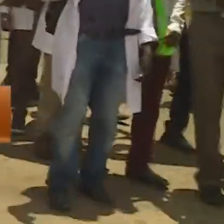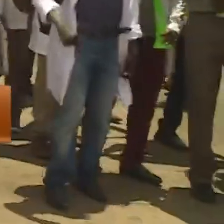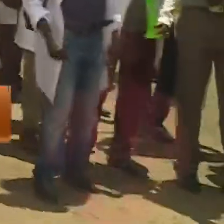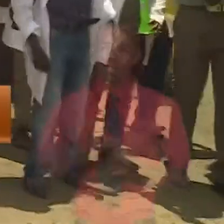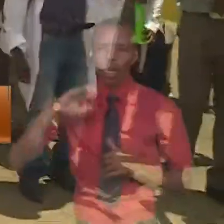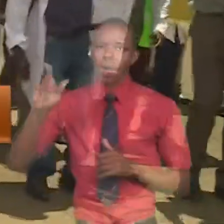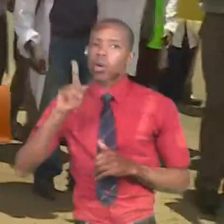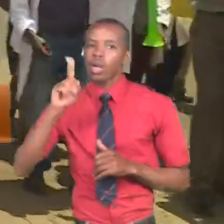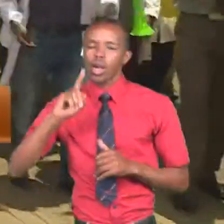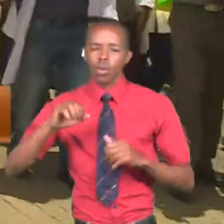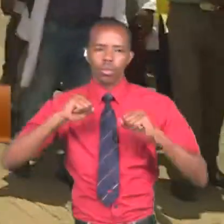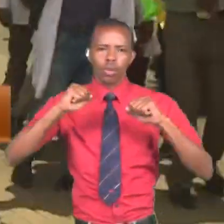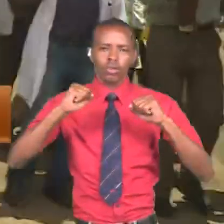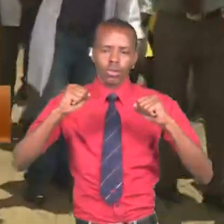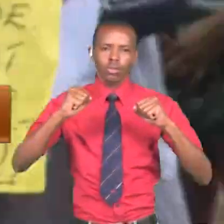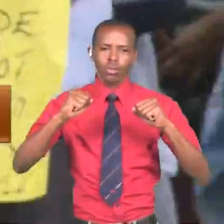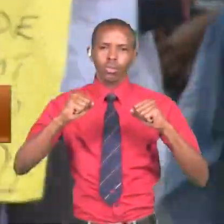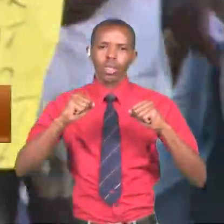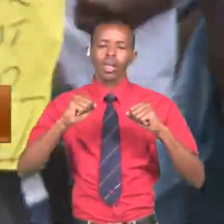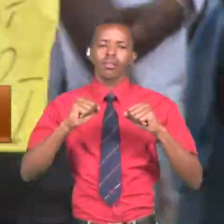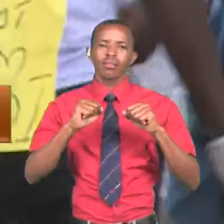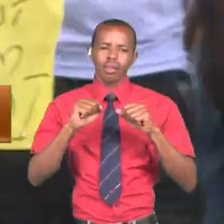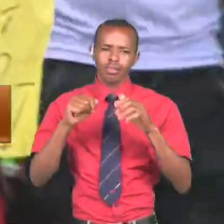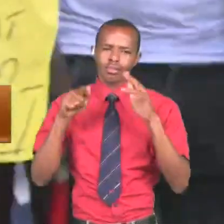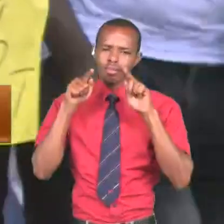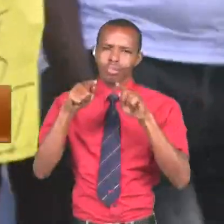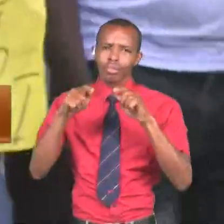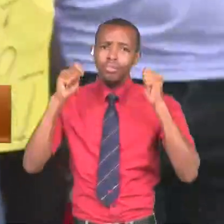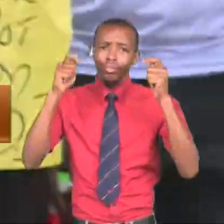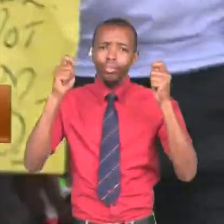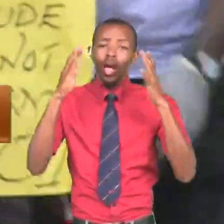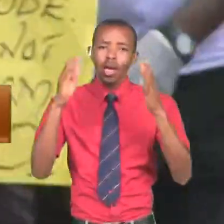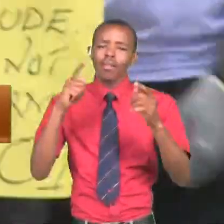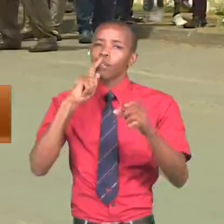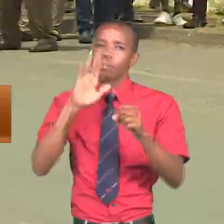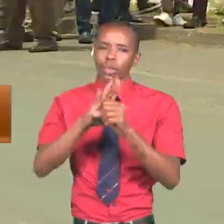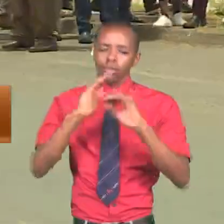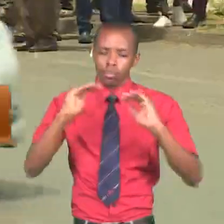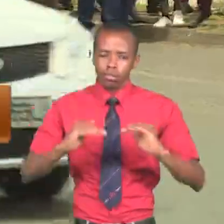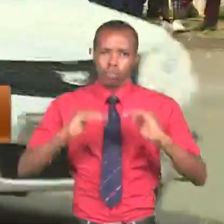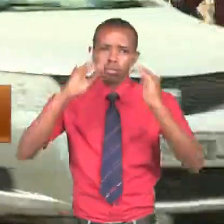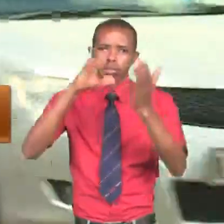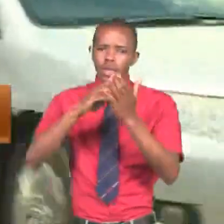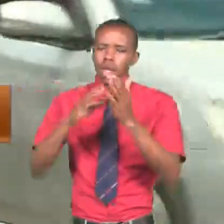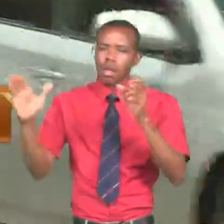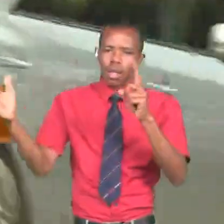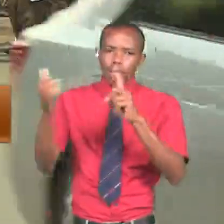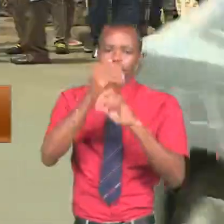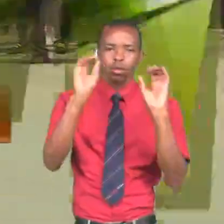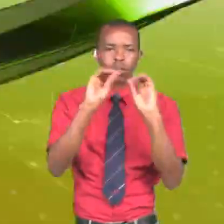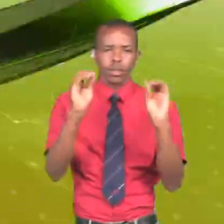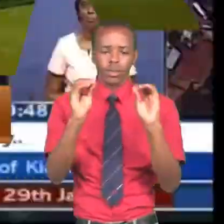Mungano wa mafisa wa afya kaunti ya Nairobi watishia kuanza mgomo Ndapo ahadi waliopewa ya kupandisho cheo haitatimizwa